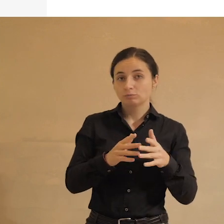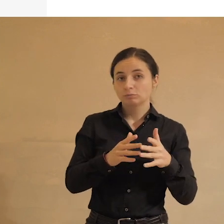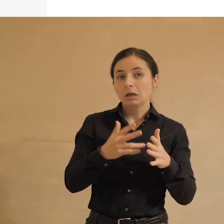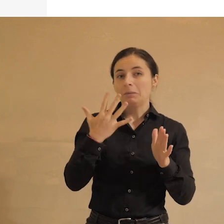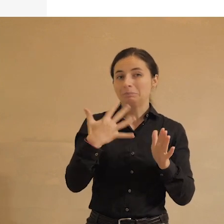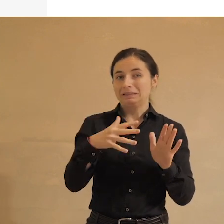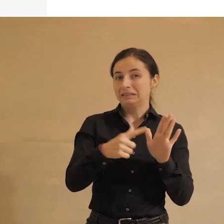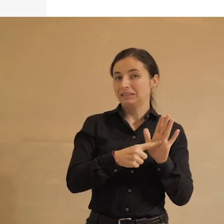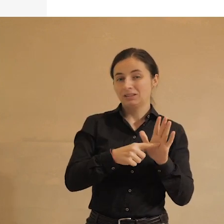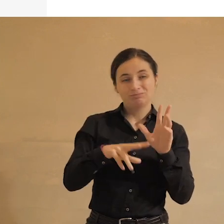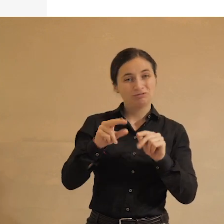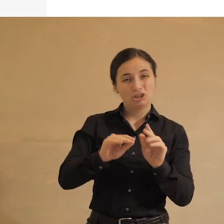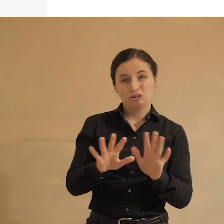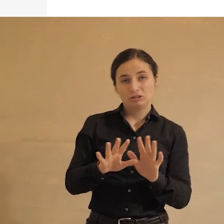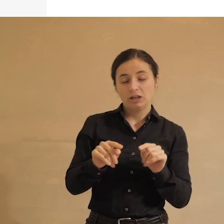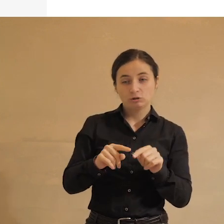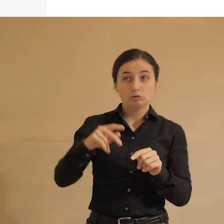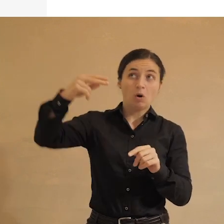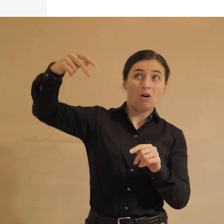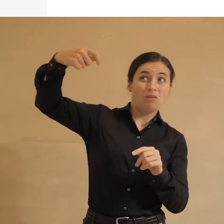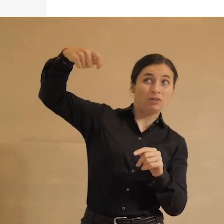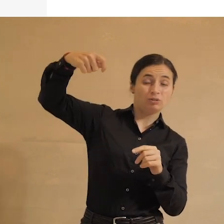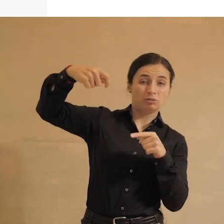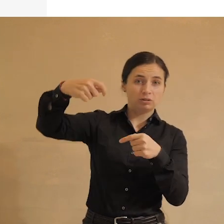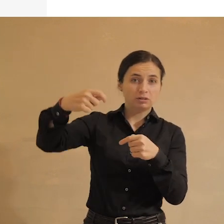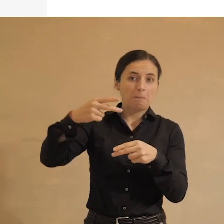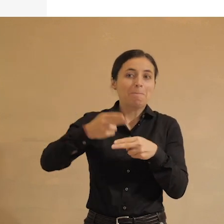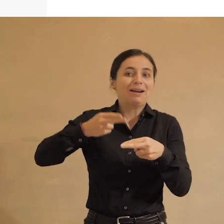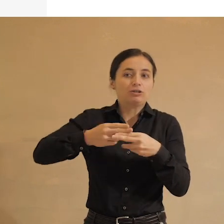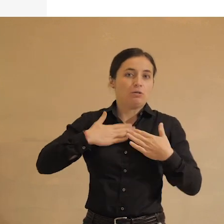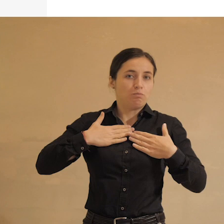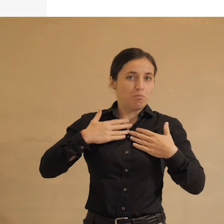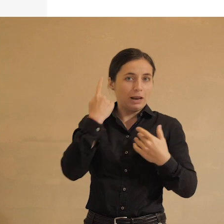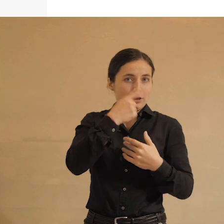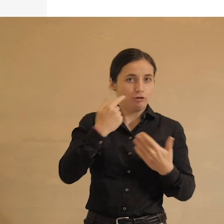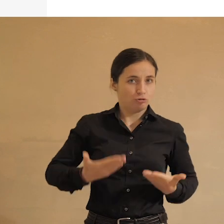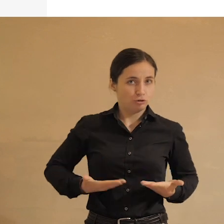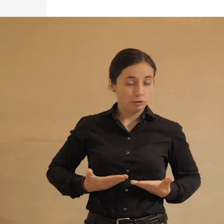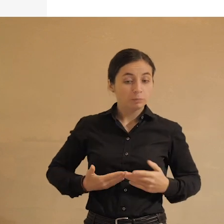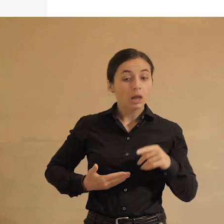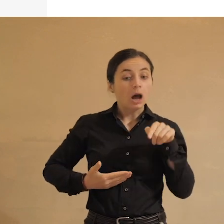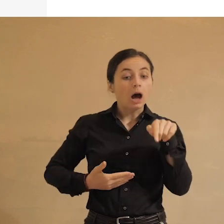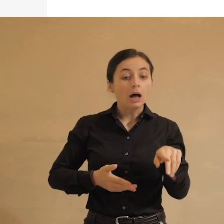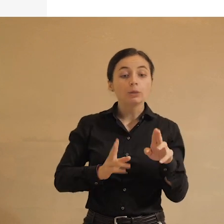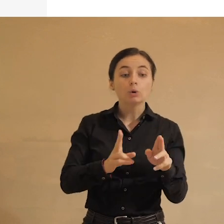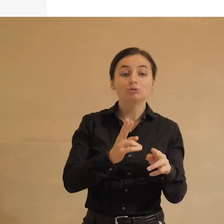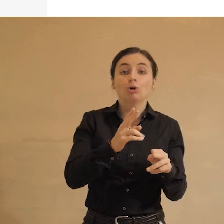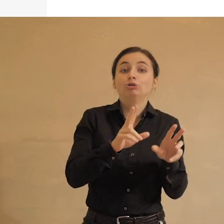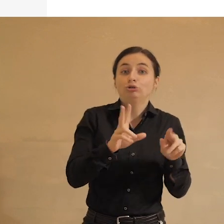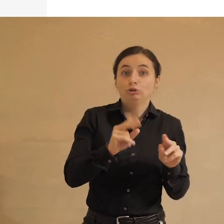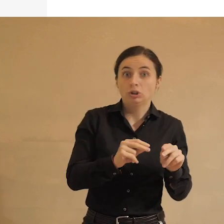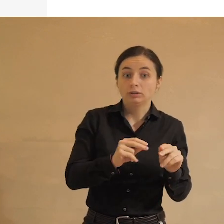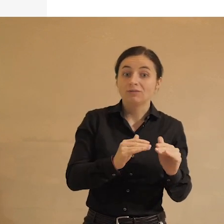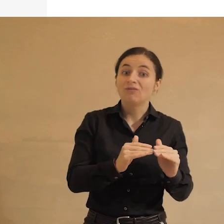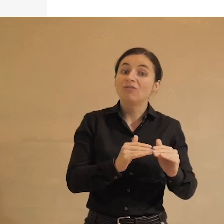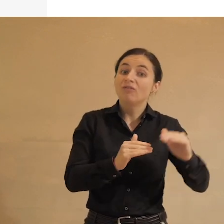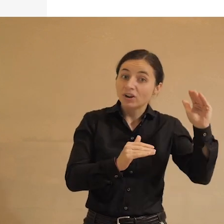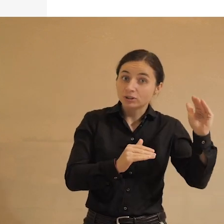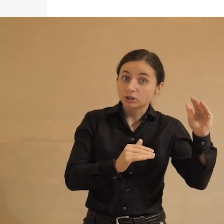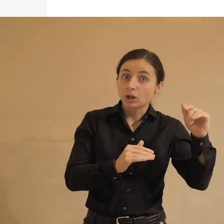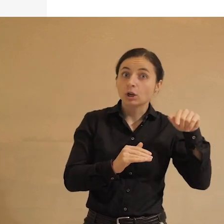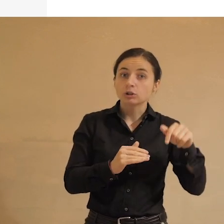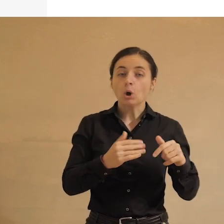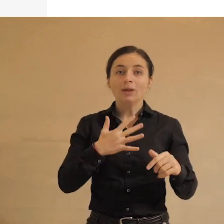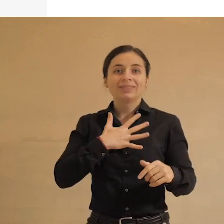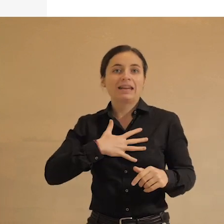57%, не считает видеонаблюдение вмешательством, но доля тех, кто считает, выше, чем доля тех,